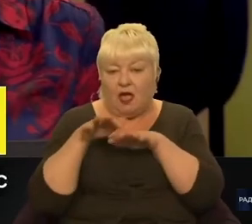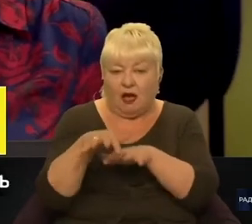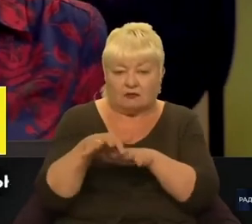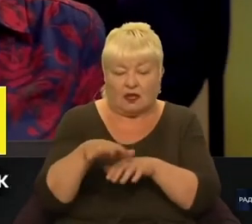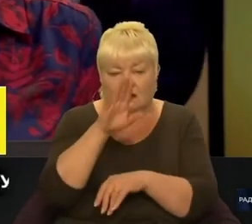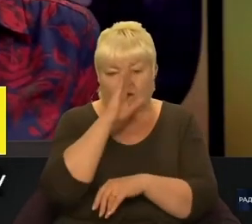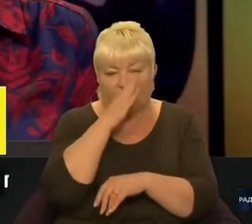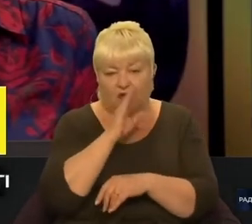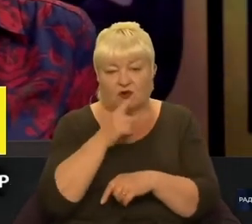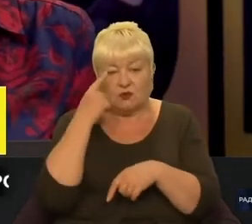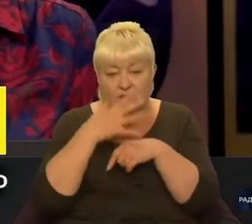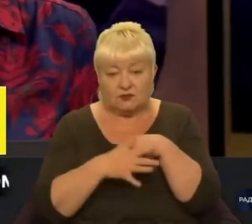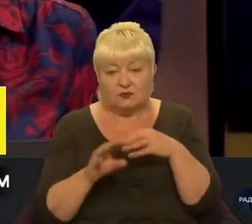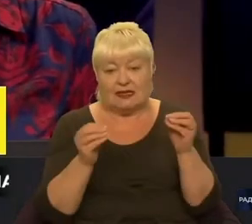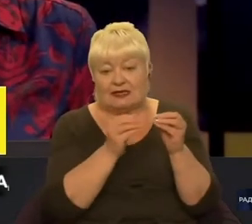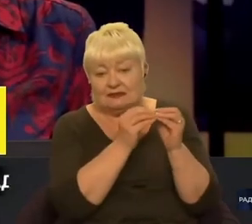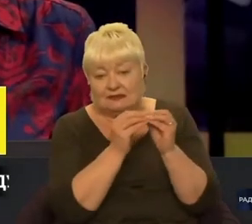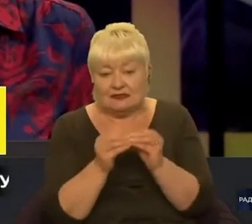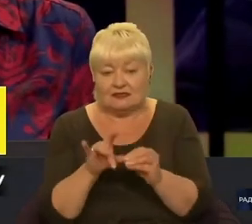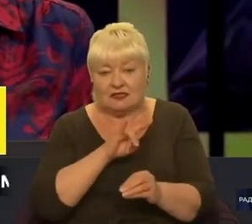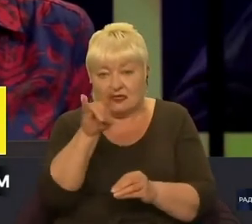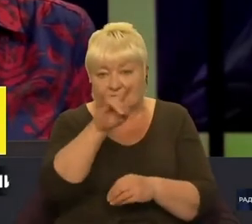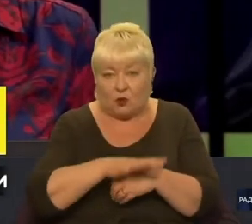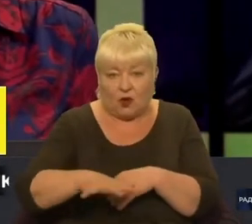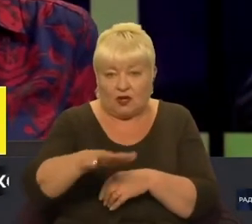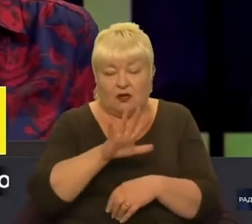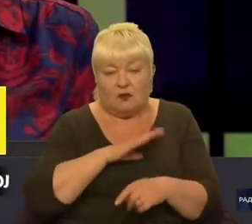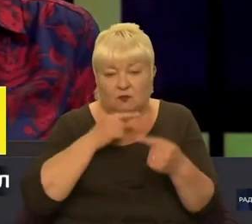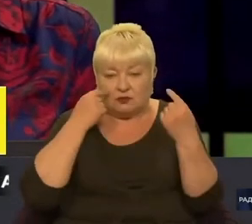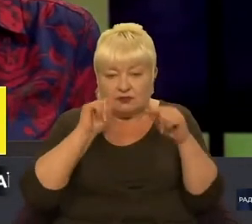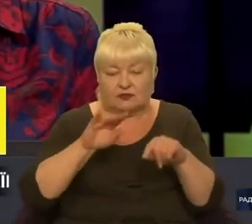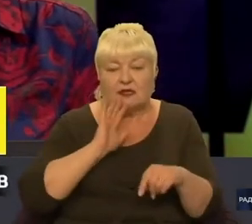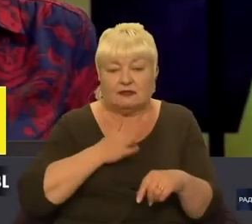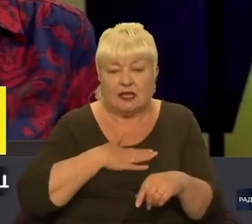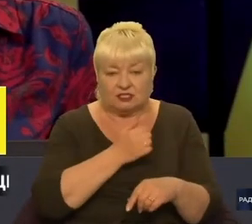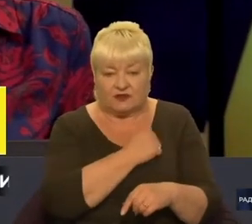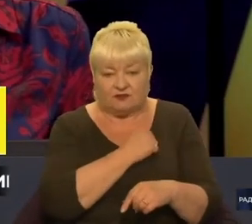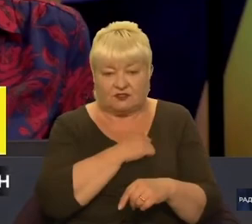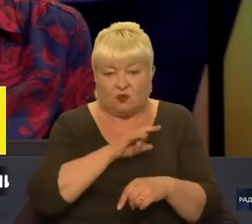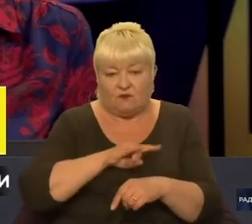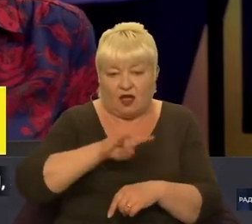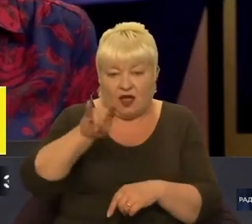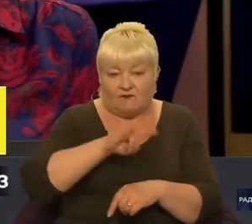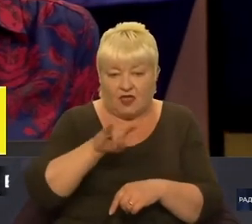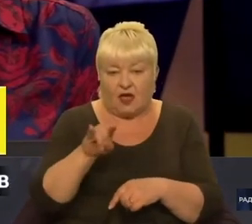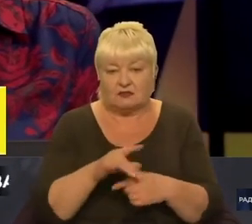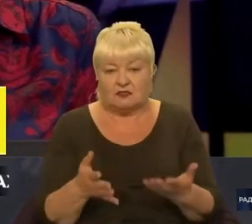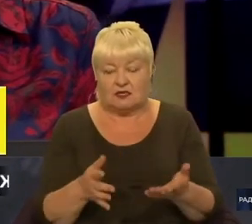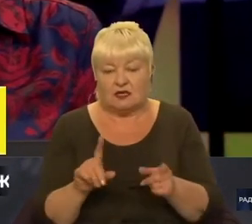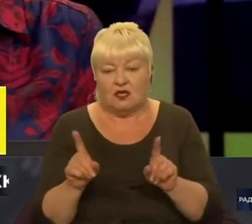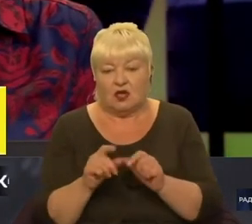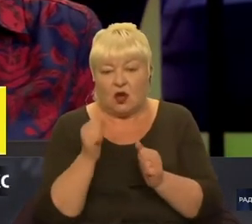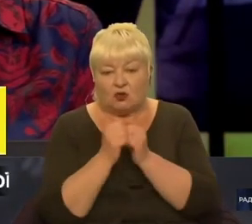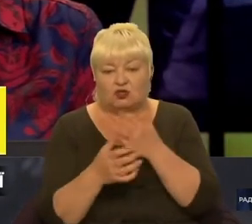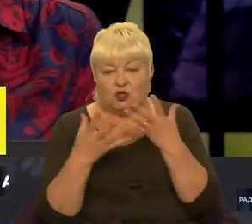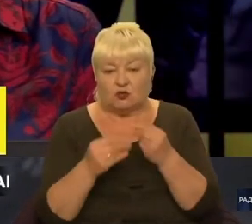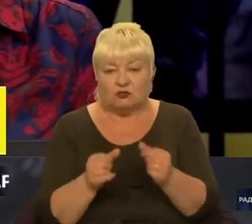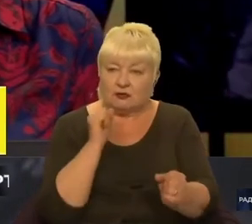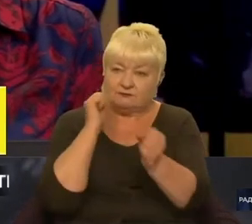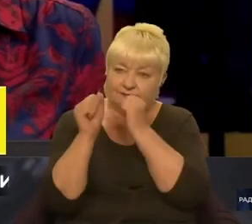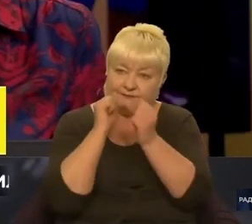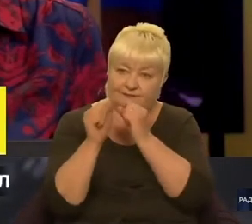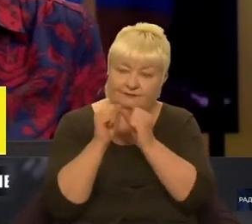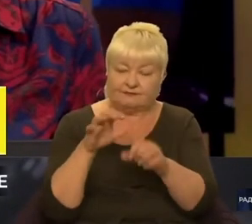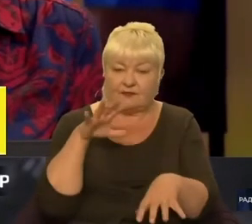Розуміло, що десятки аеродромів, де зараз засереджена наша військова авіація, яка, фактично, щодня б'є окупанта, от